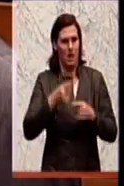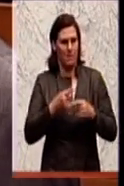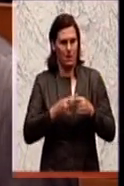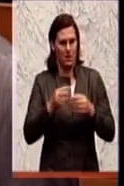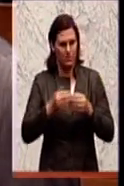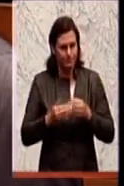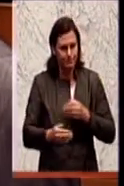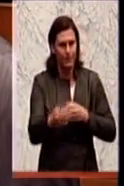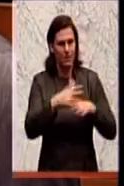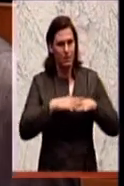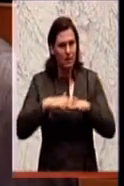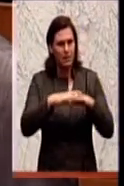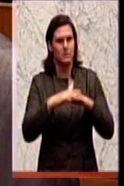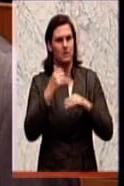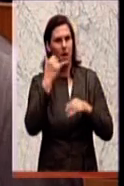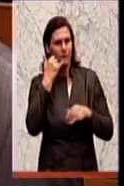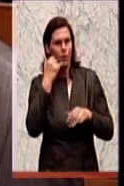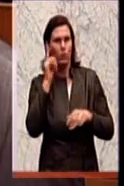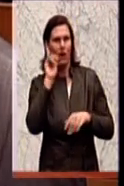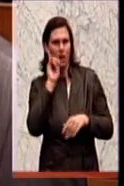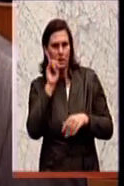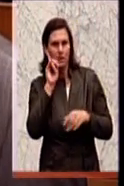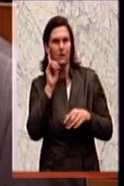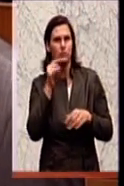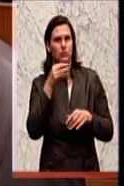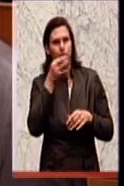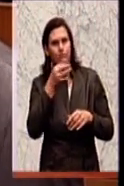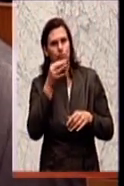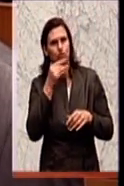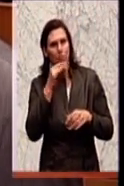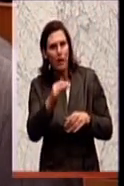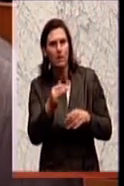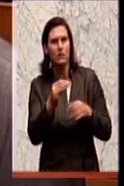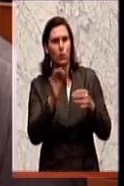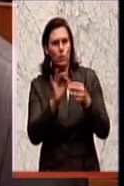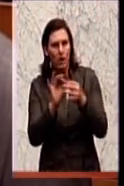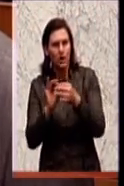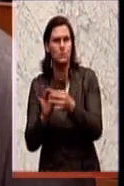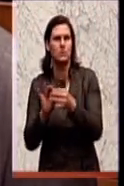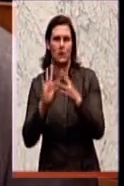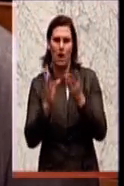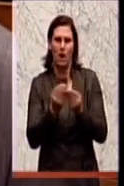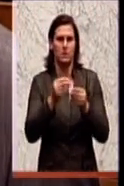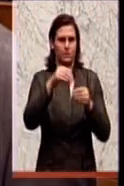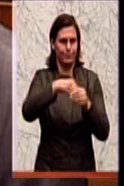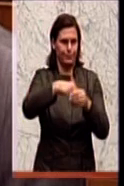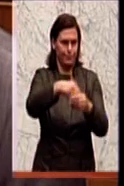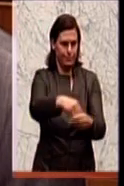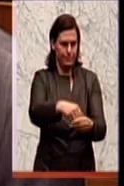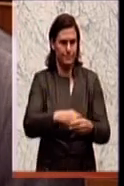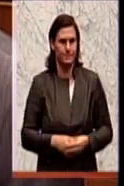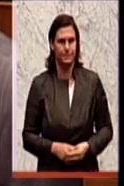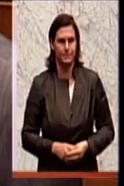in das Netz, in das Telefonnetz, in Handys hineinspricht, von den Kontakten her gespeichert. Leider Gottes